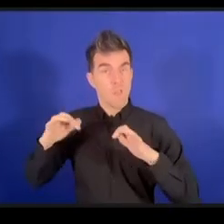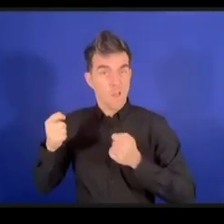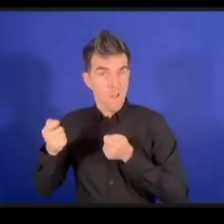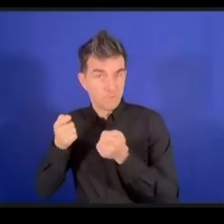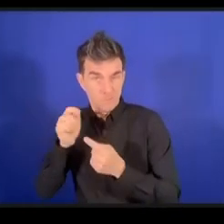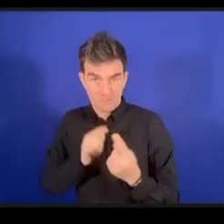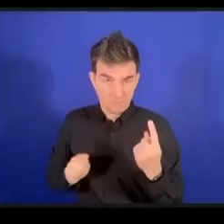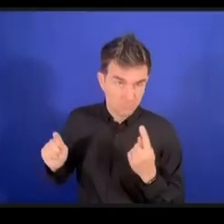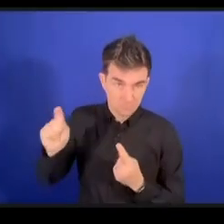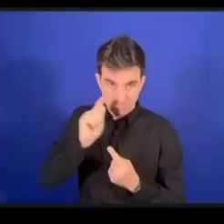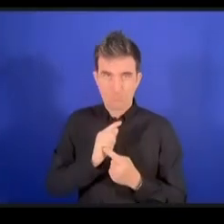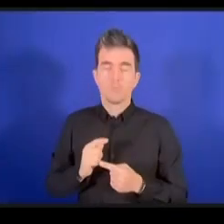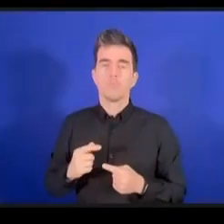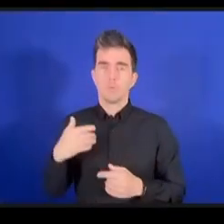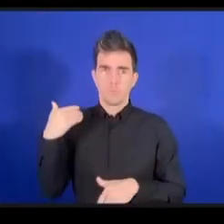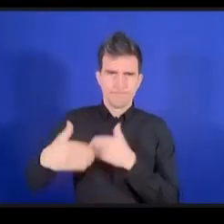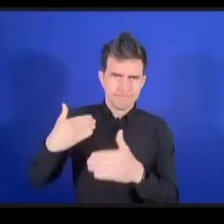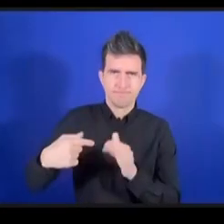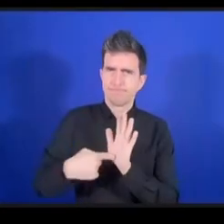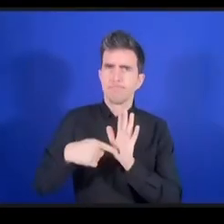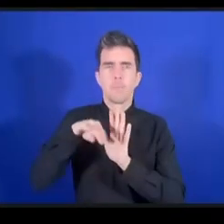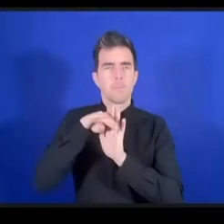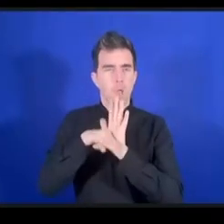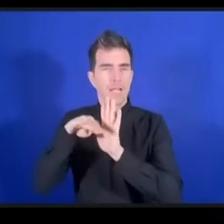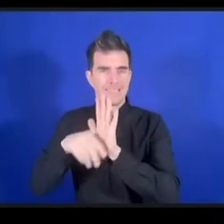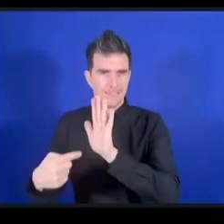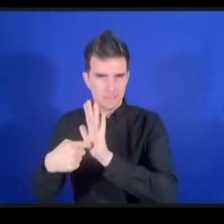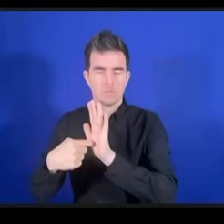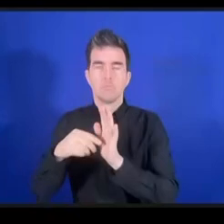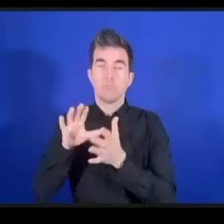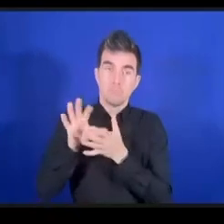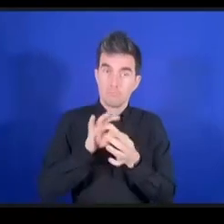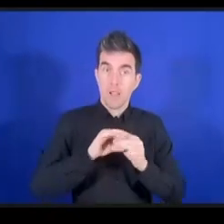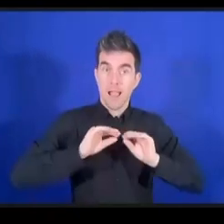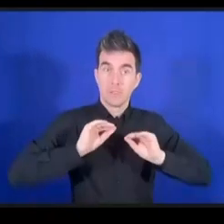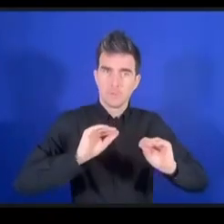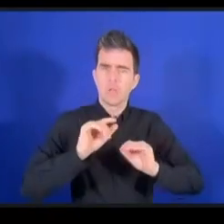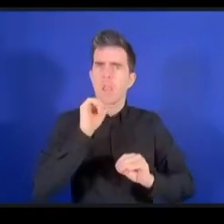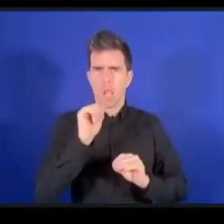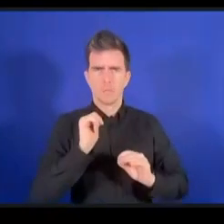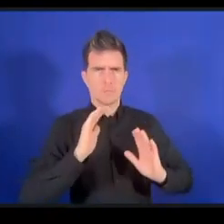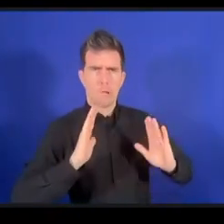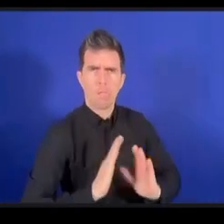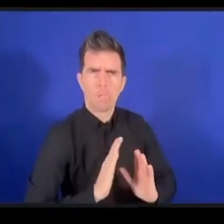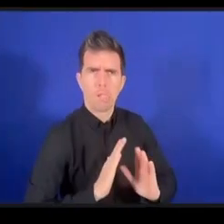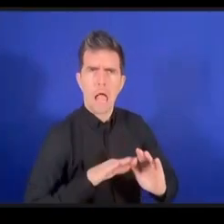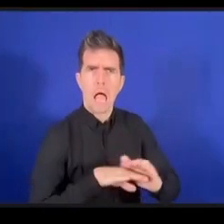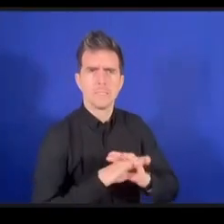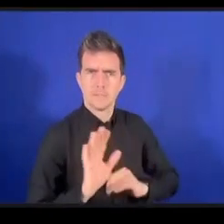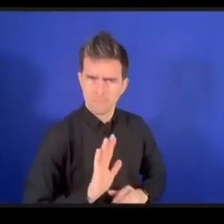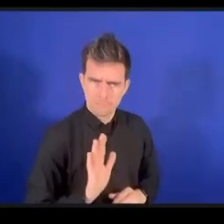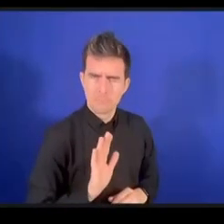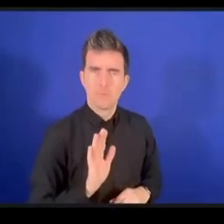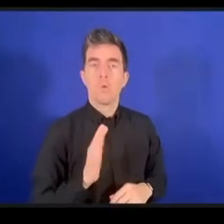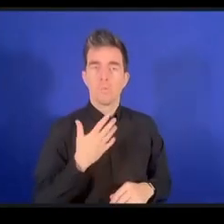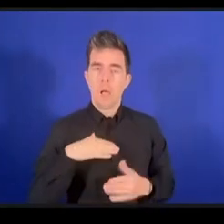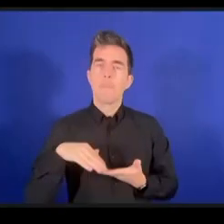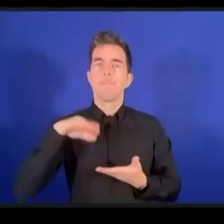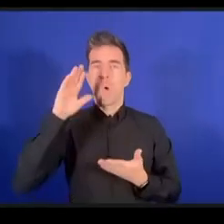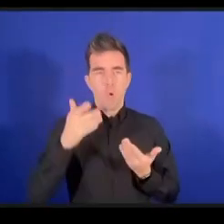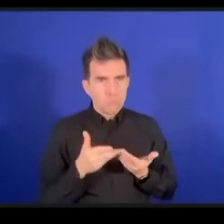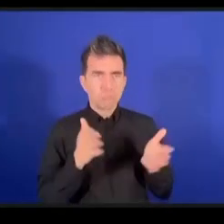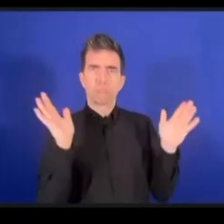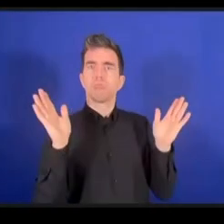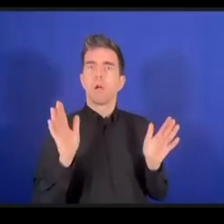نريد تقييد الحق في التعليم وذلك من خلال تضييق المصادر المفتوحة